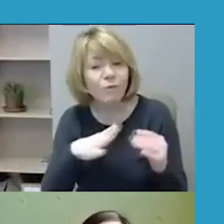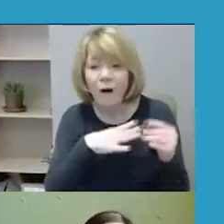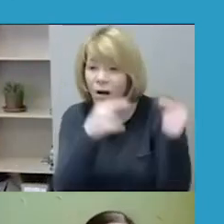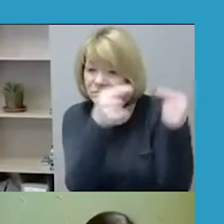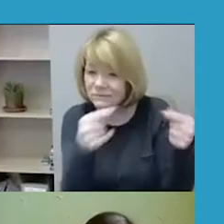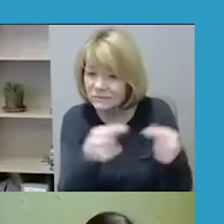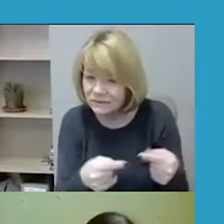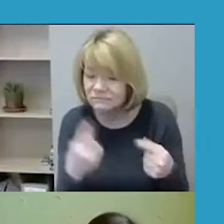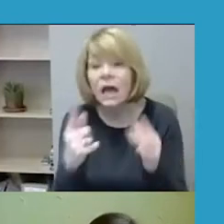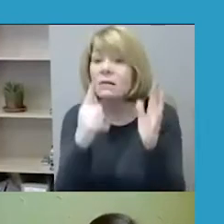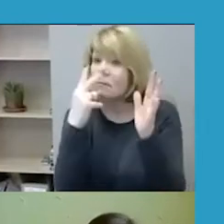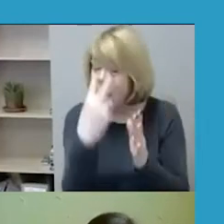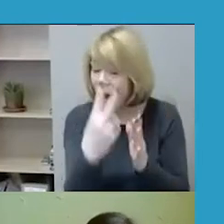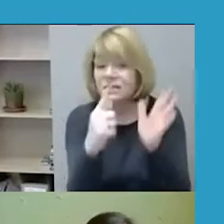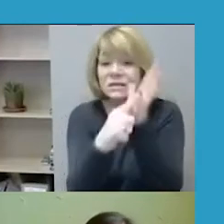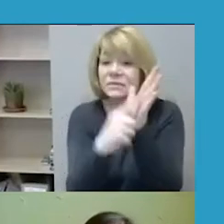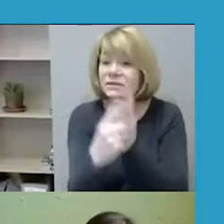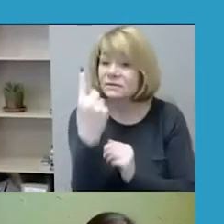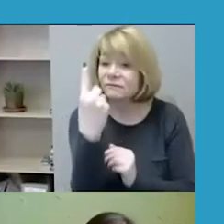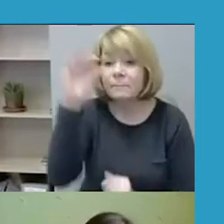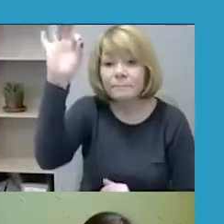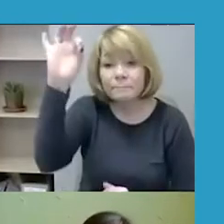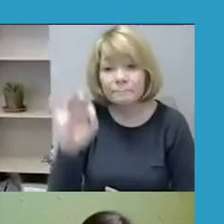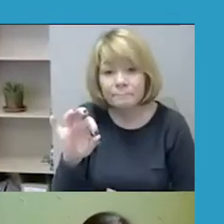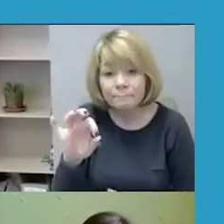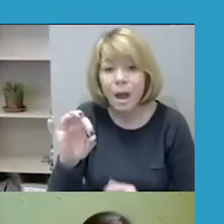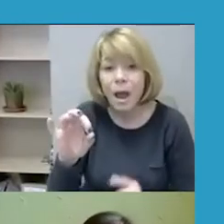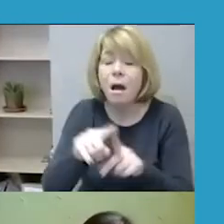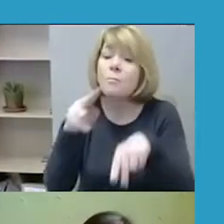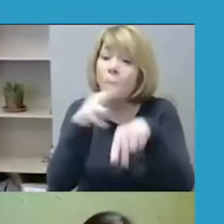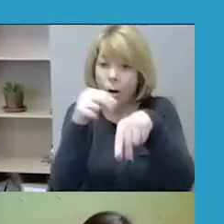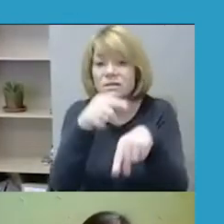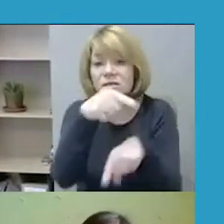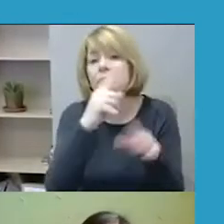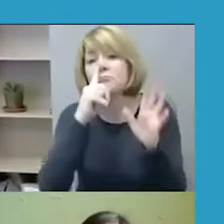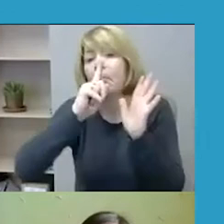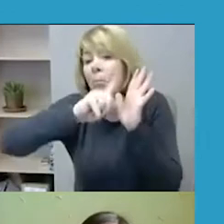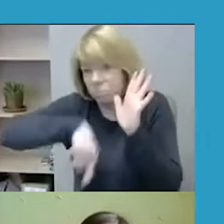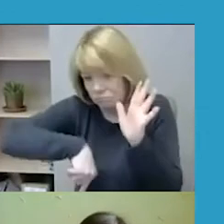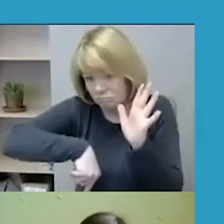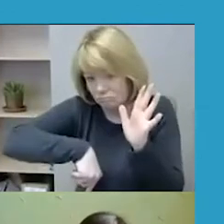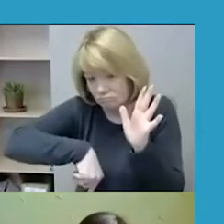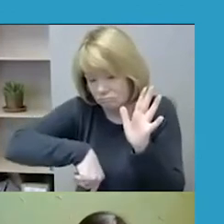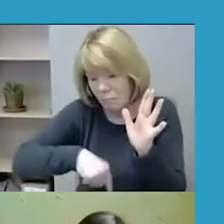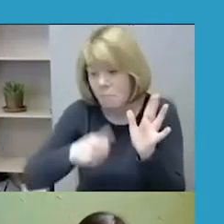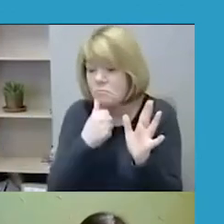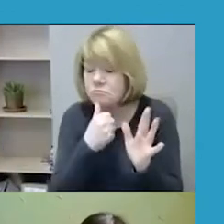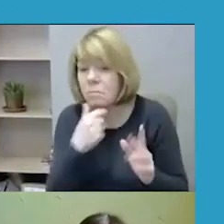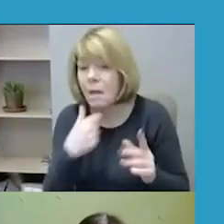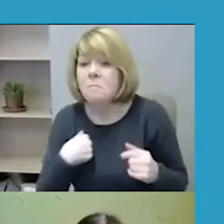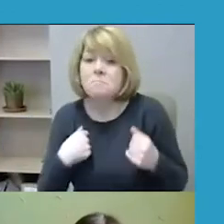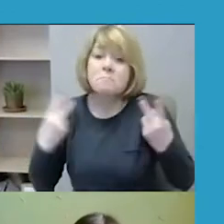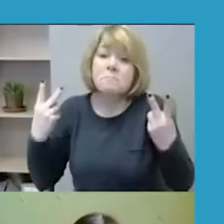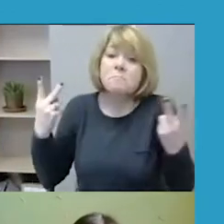71 procentas pasitiki Teisės augos institucijomis ir kreiptus jie, jeigu nukentėtų nuo